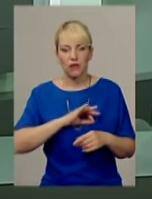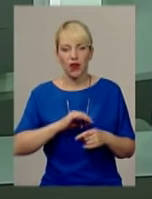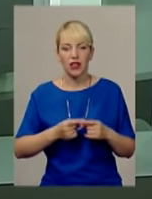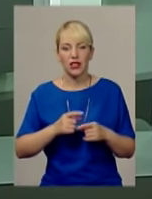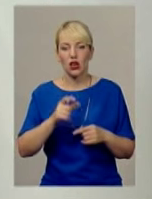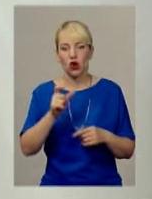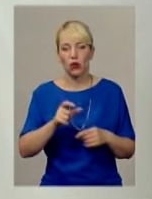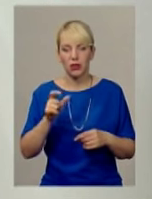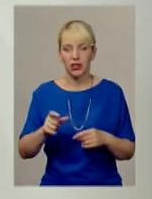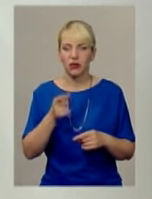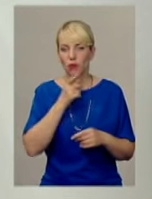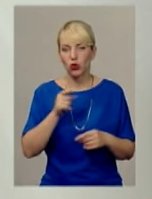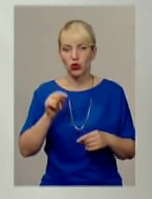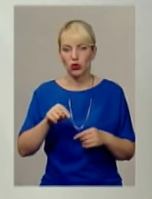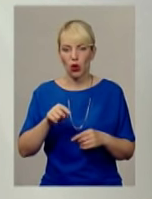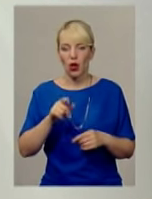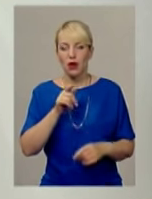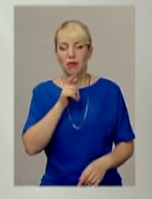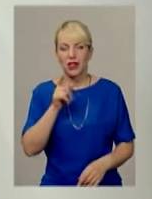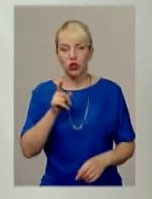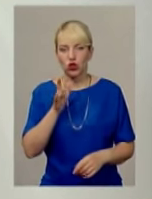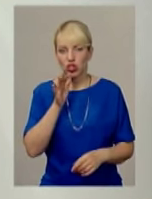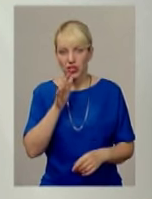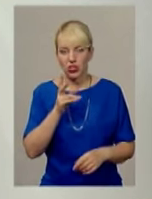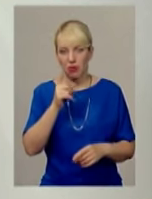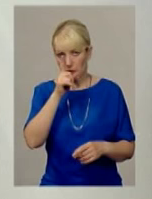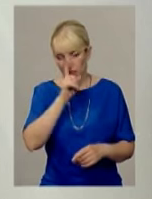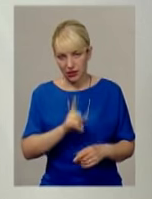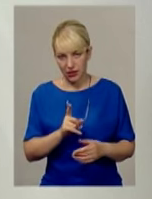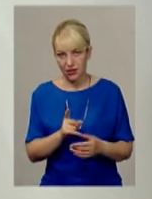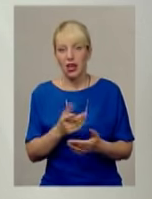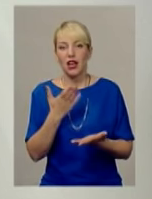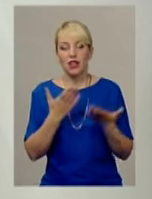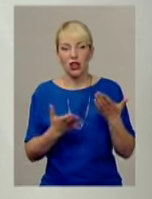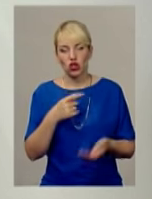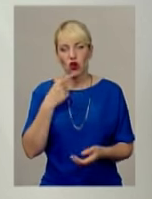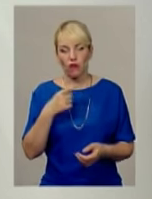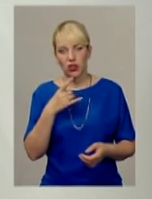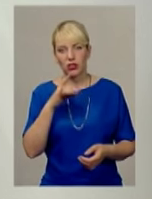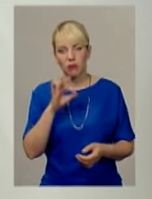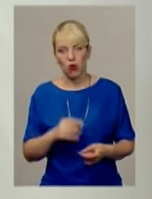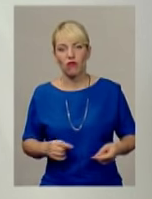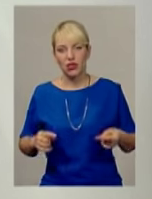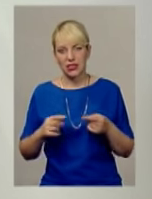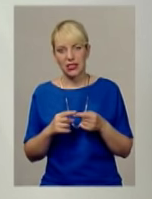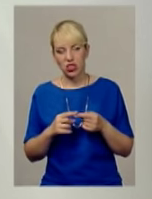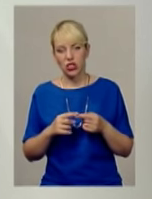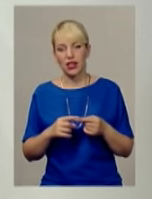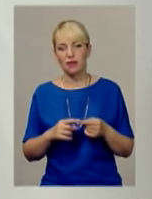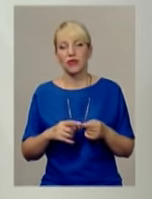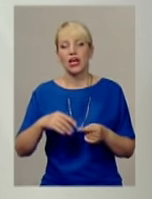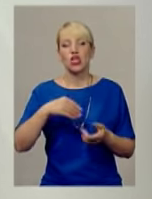даного періоду часу, протягом місяця. Якщо говорити про визначення споживчого